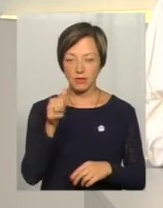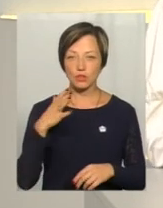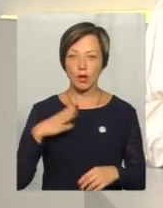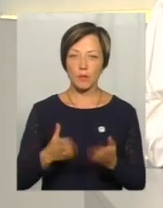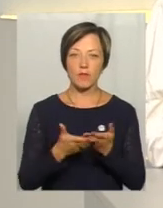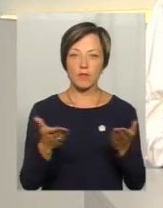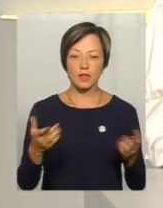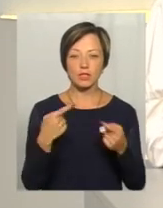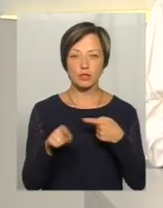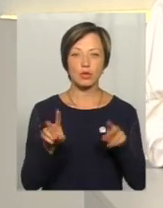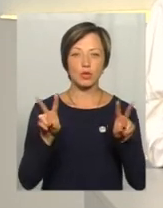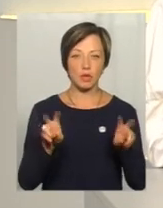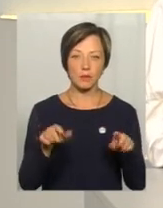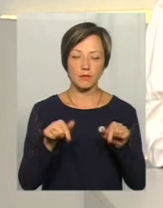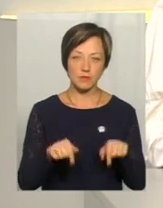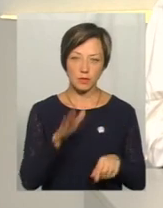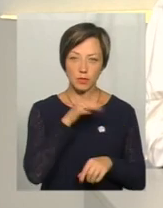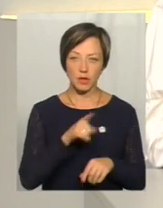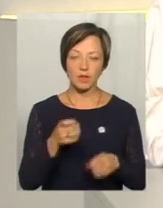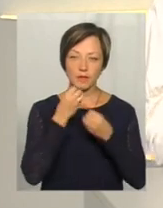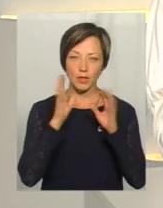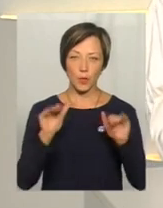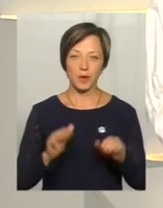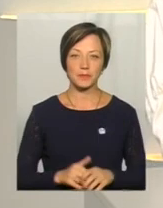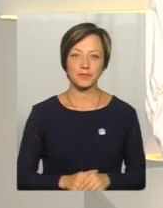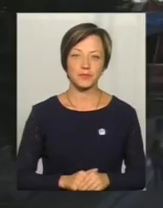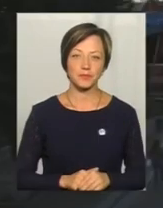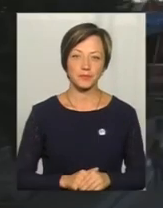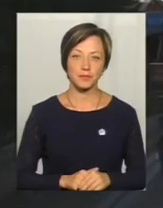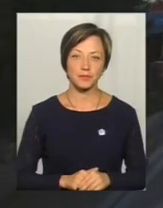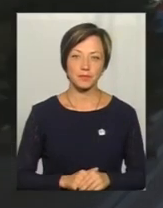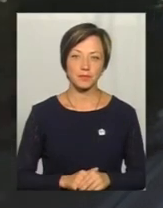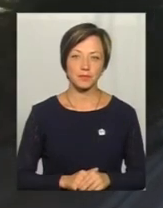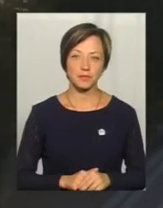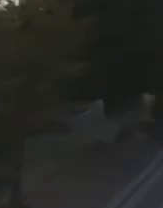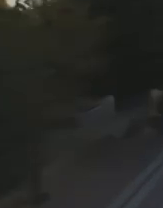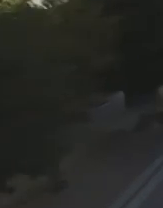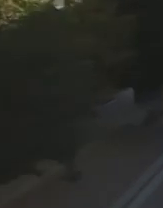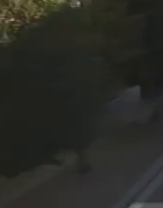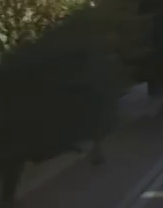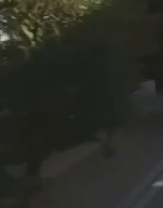чекатиму вас уже з іншою темою о цій же порі. На все добре. До побачення. Дякую.